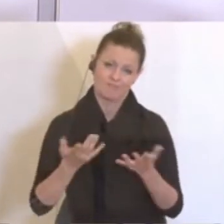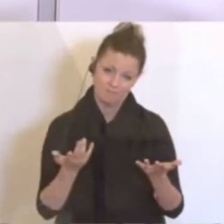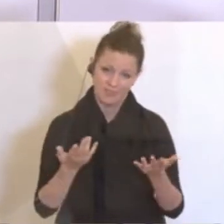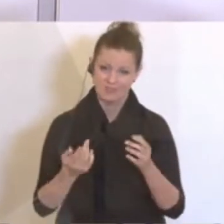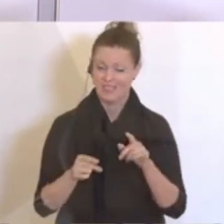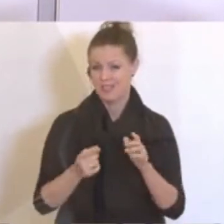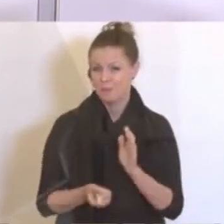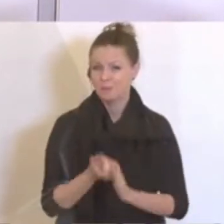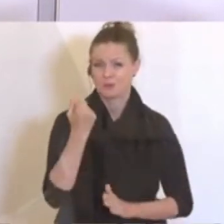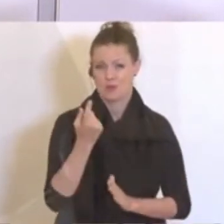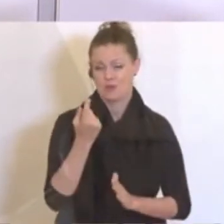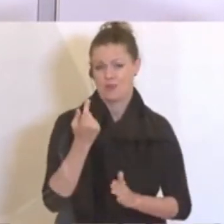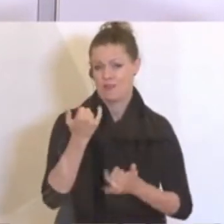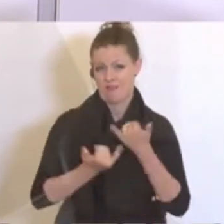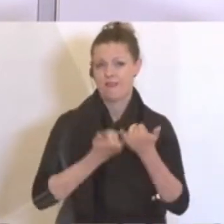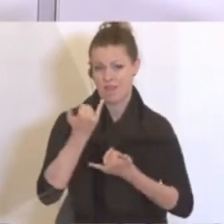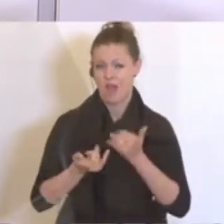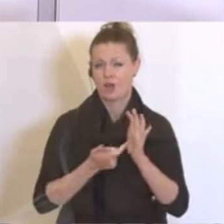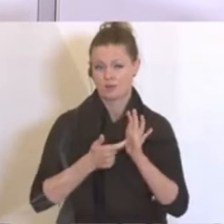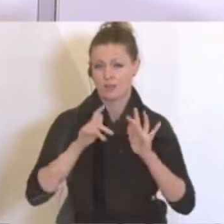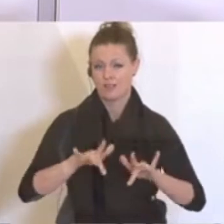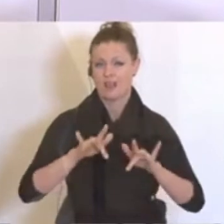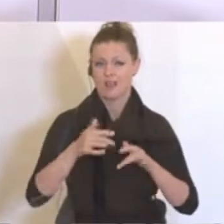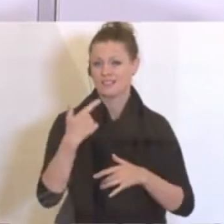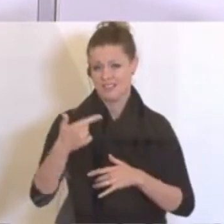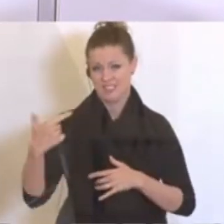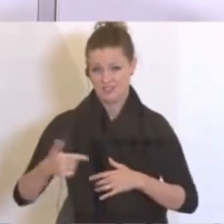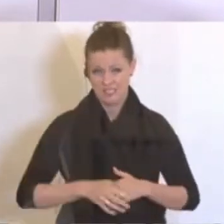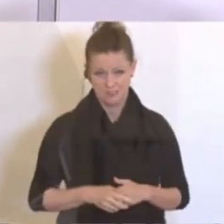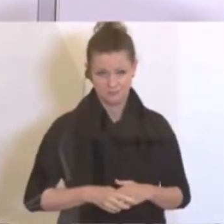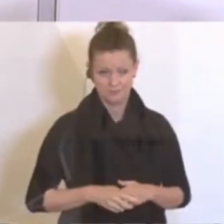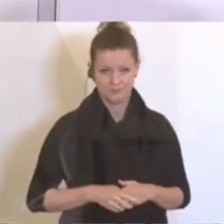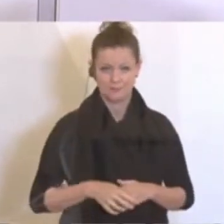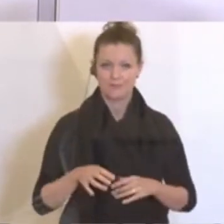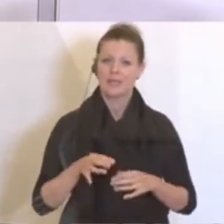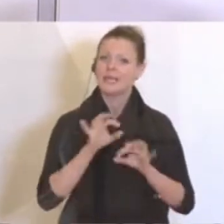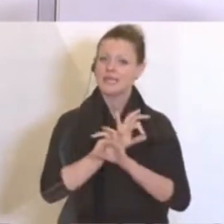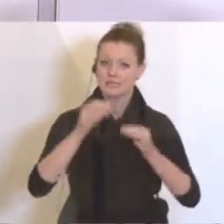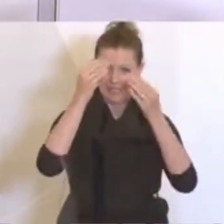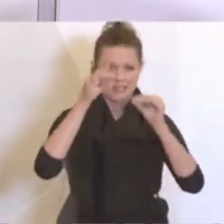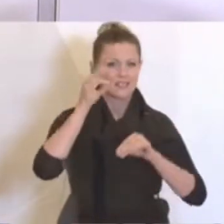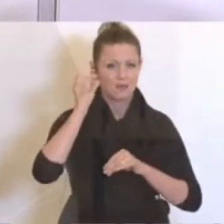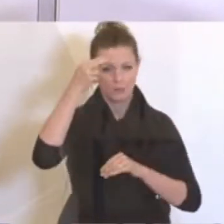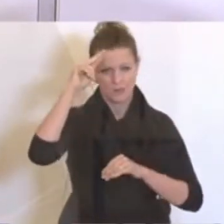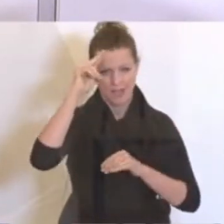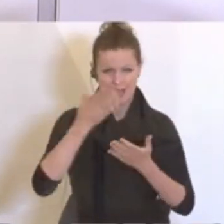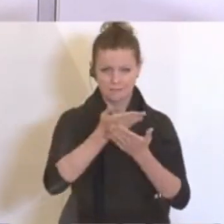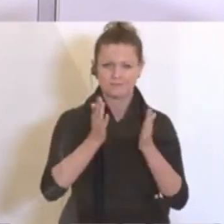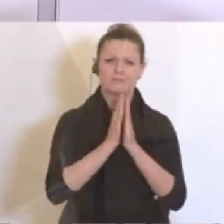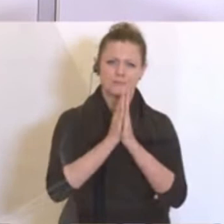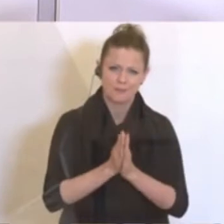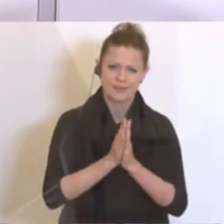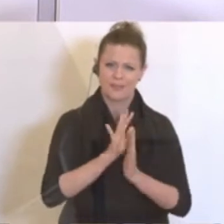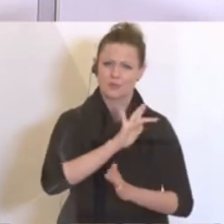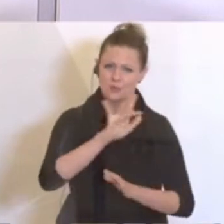herausfordernde Jahr 2020. Abschließend, sehr geehrte Damen und Herren, meine Bitte an alle